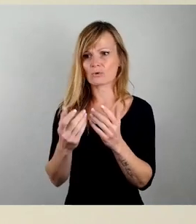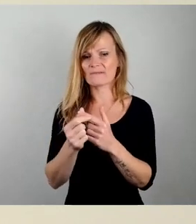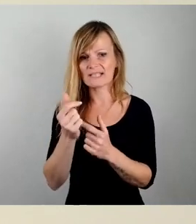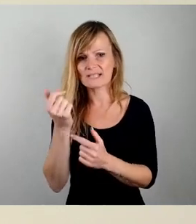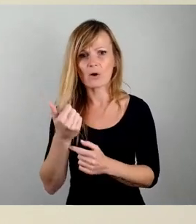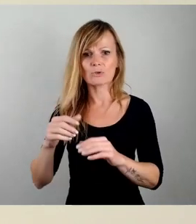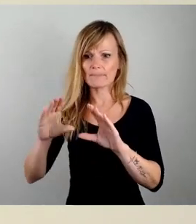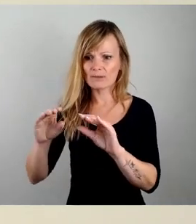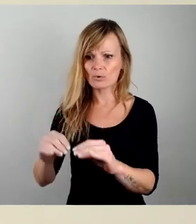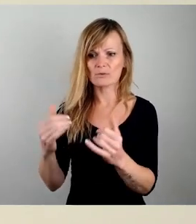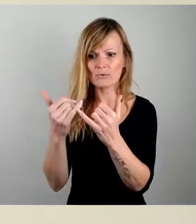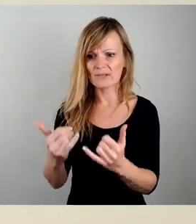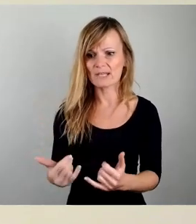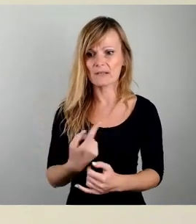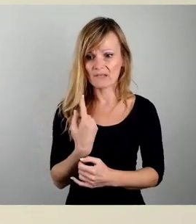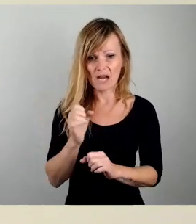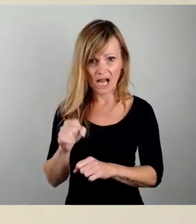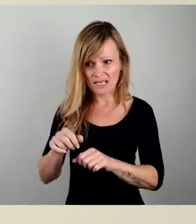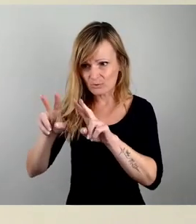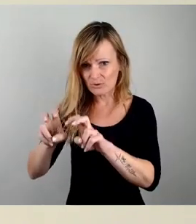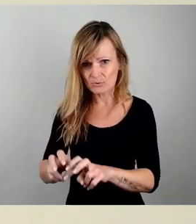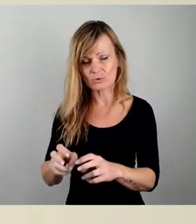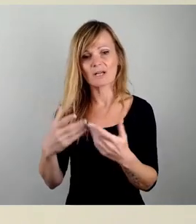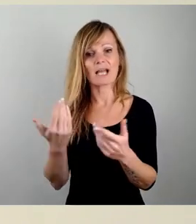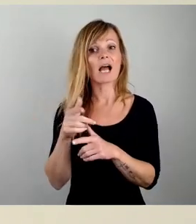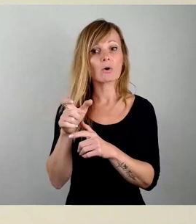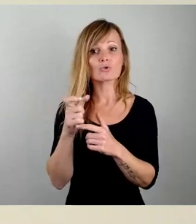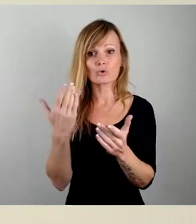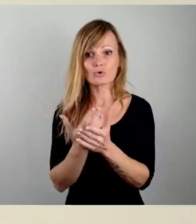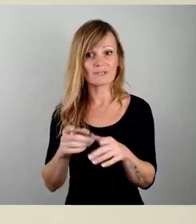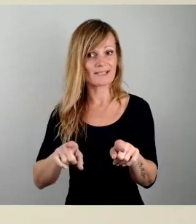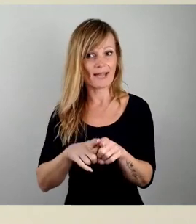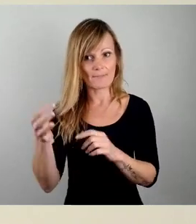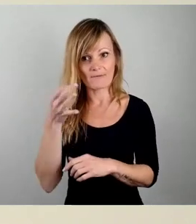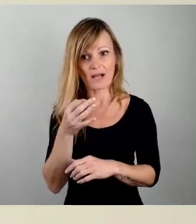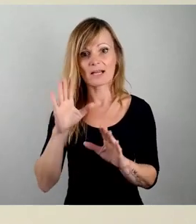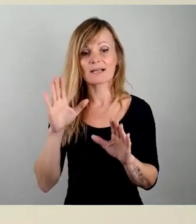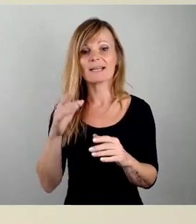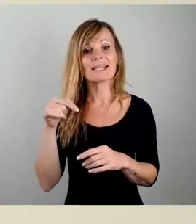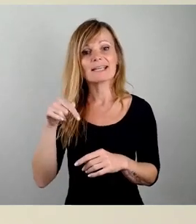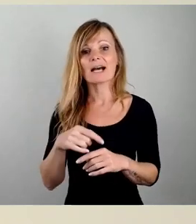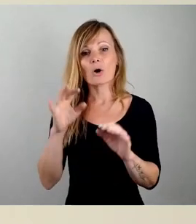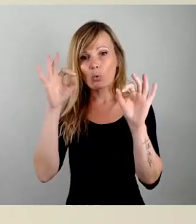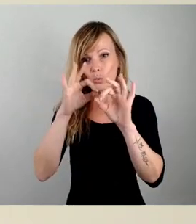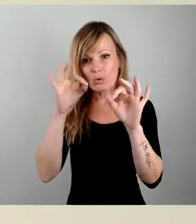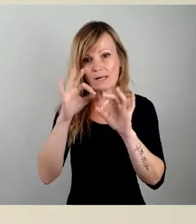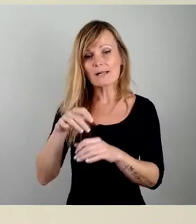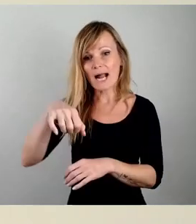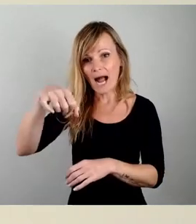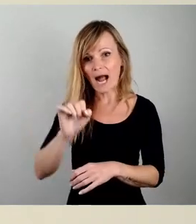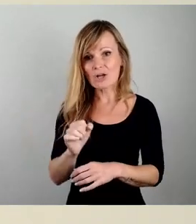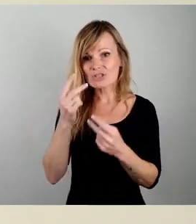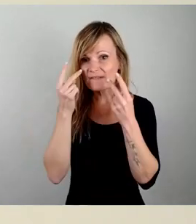können. Und da, das war im Ausschuss schon Gegenstand, kann ich Ihnen nur sagen, da wir hier kein Google-Garagen-View haben, haben wir